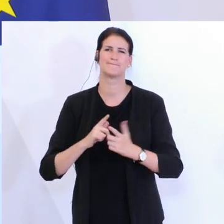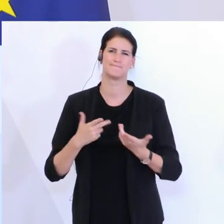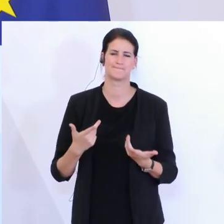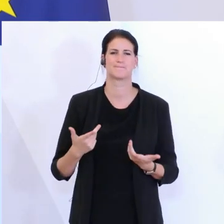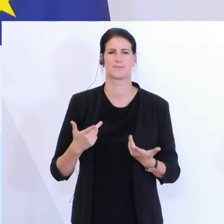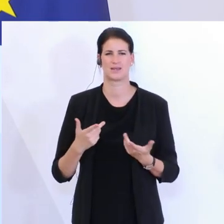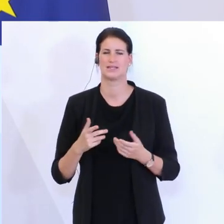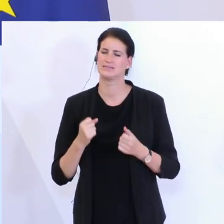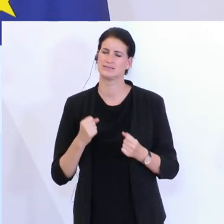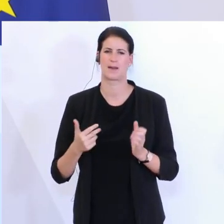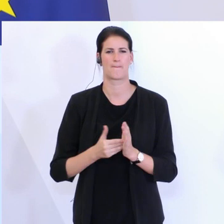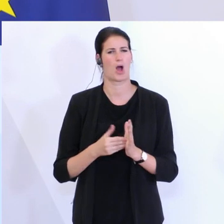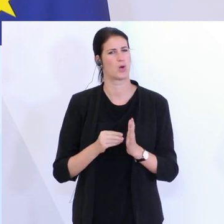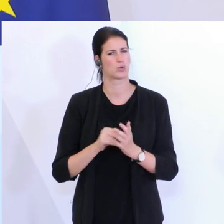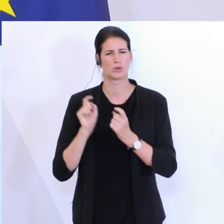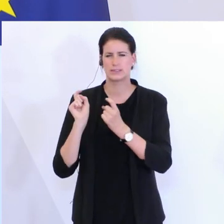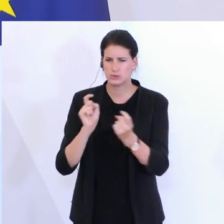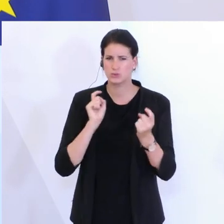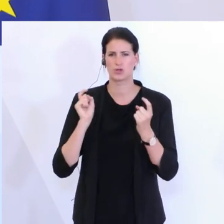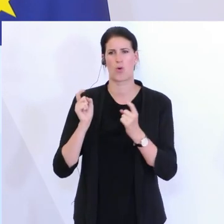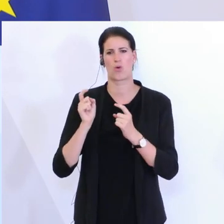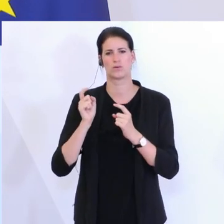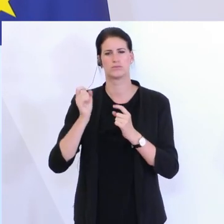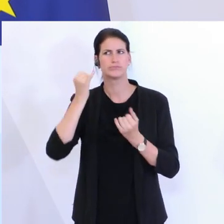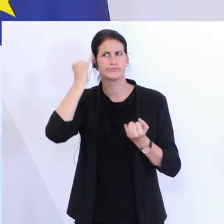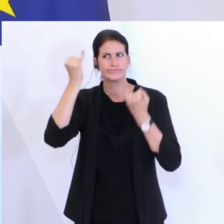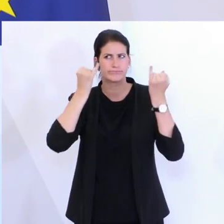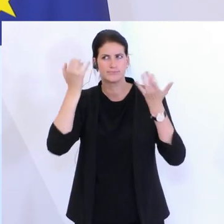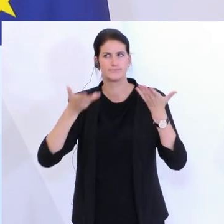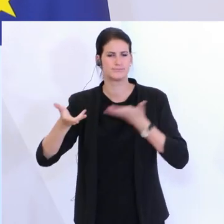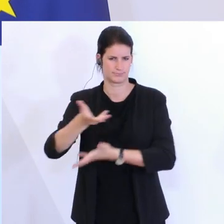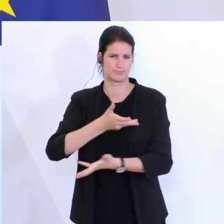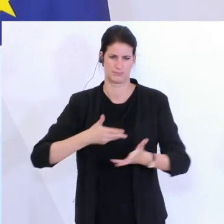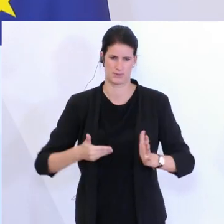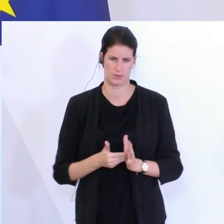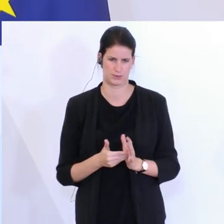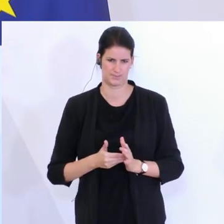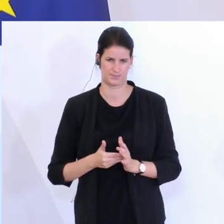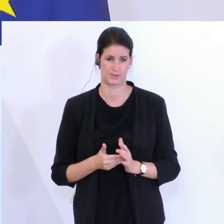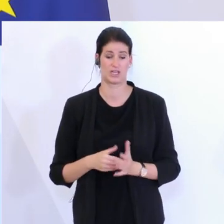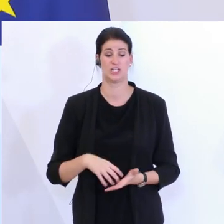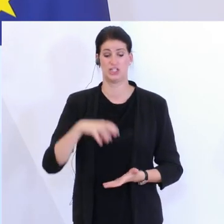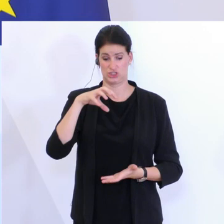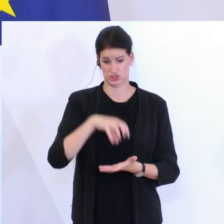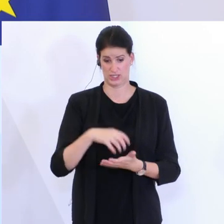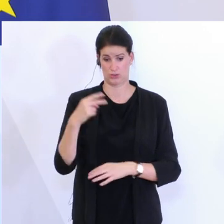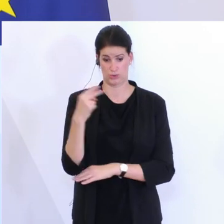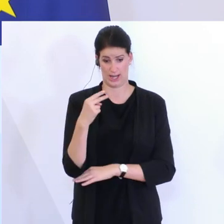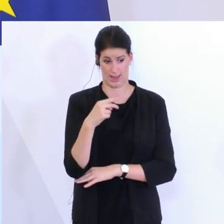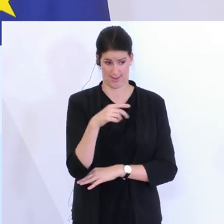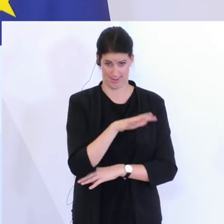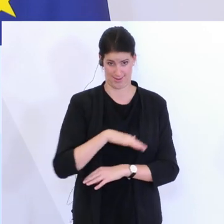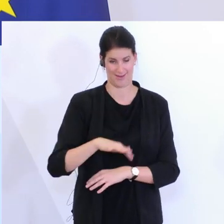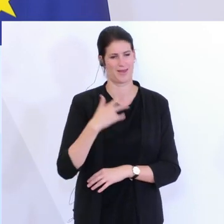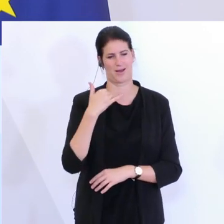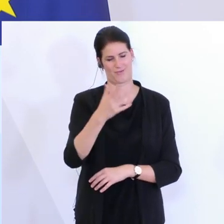an Diskussion und klugen Ideen brauchen, wie wir jetzt damit wirklich umgehen. Und die Staatshotellerie wird irgendwann ihre Mitarbeiter auch wieder